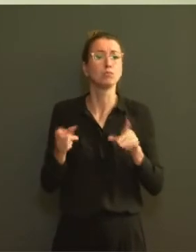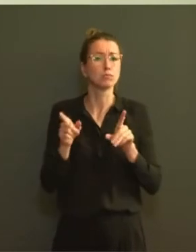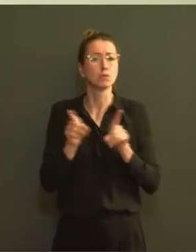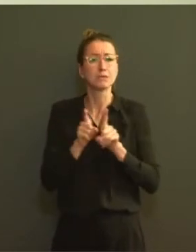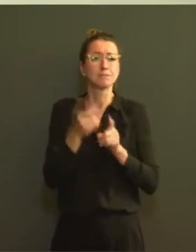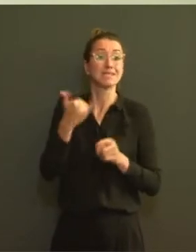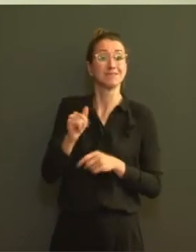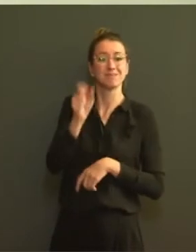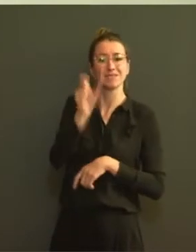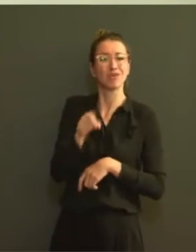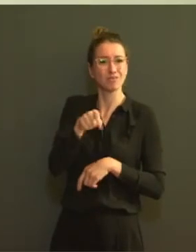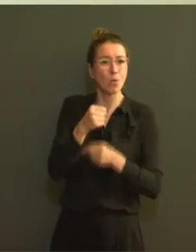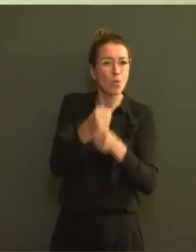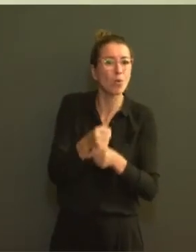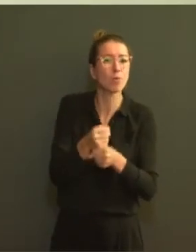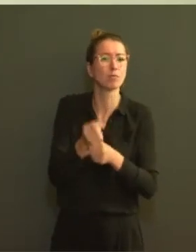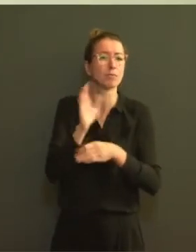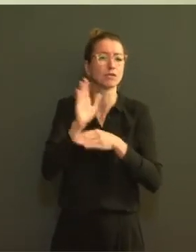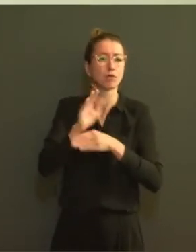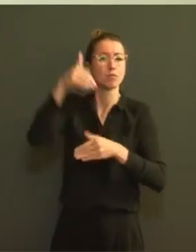chambre et non pas dans les pièces communes.